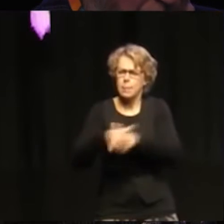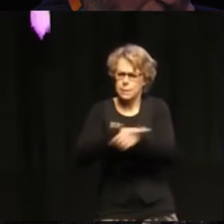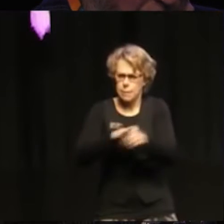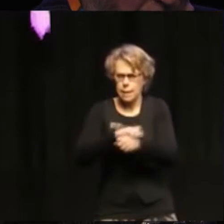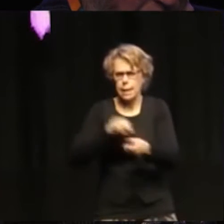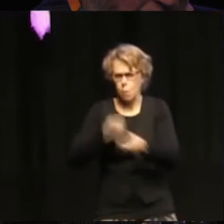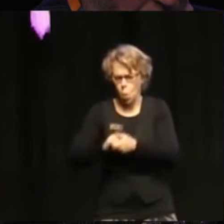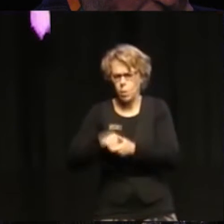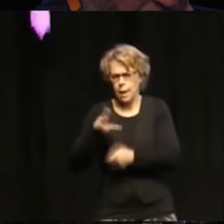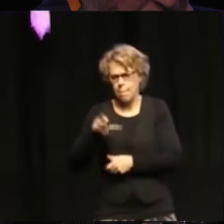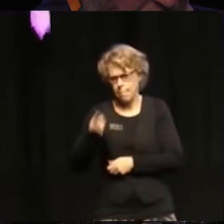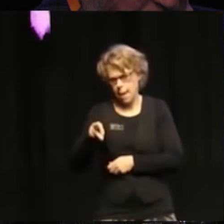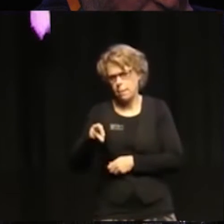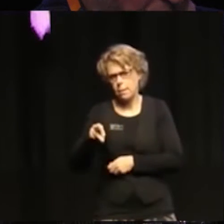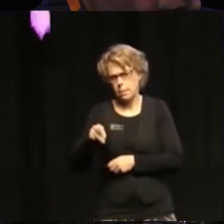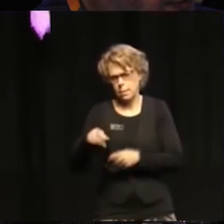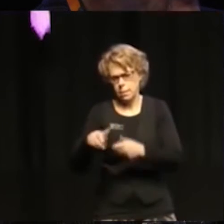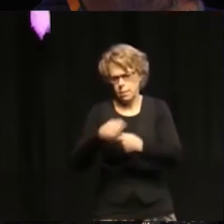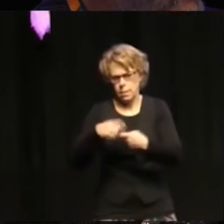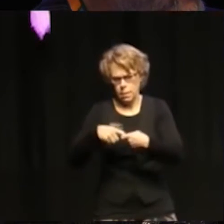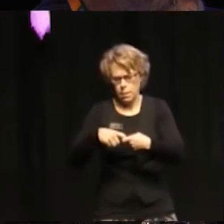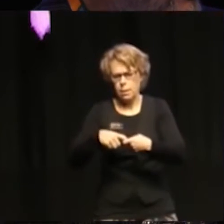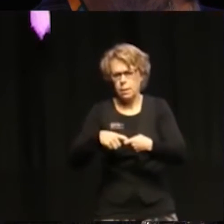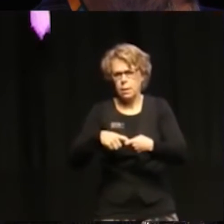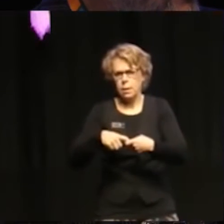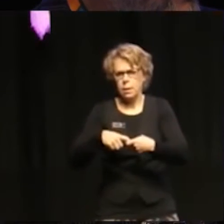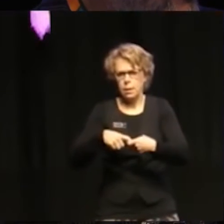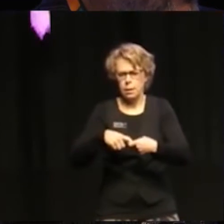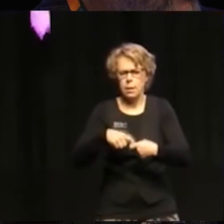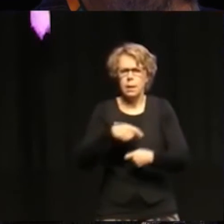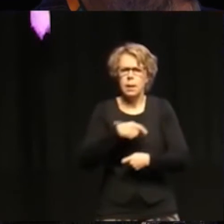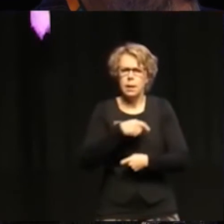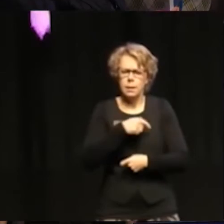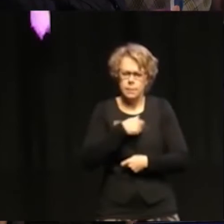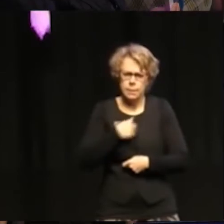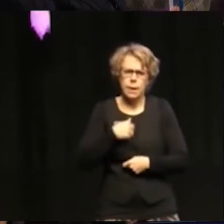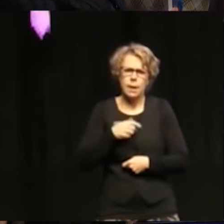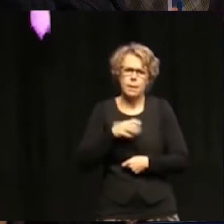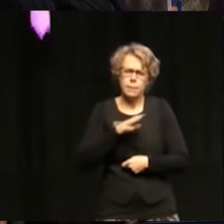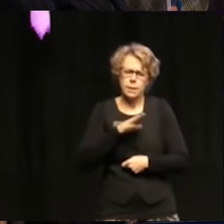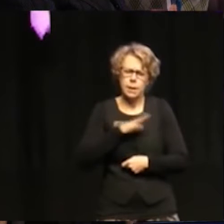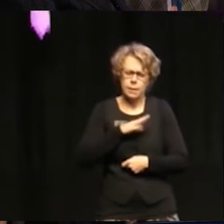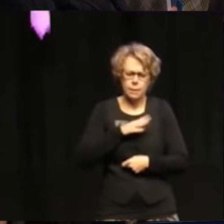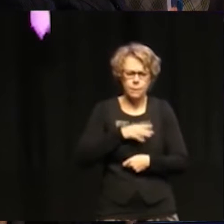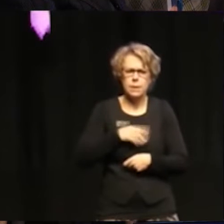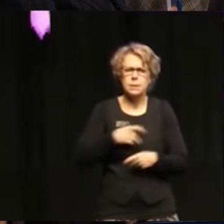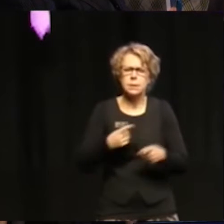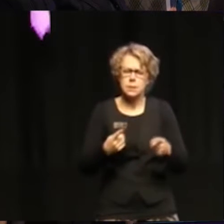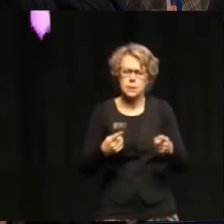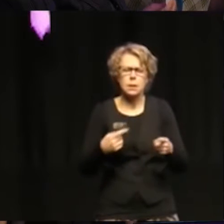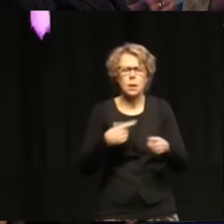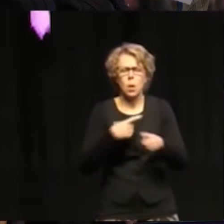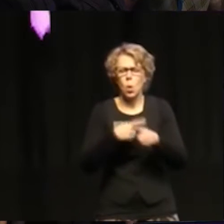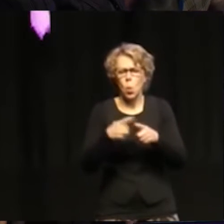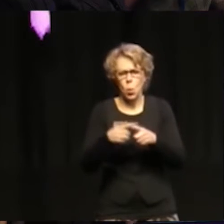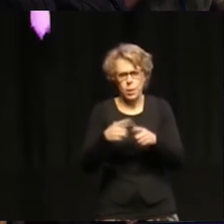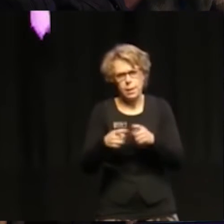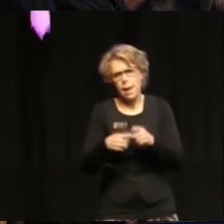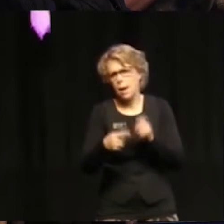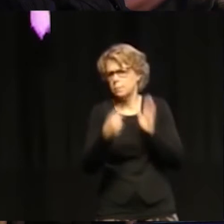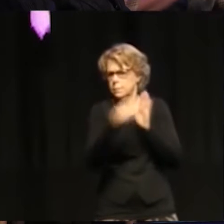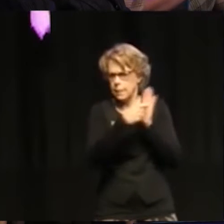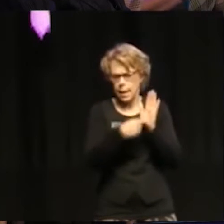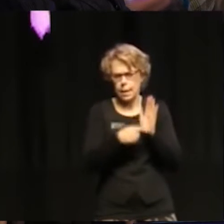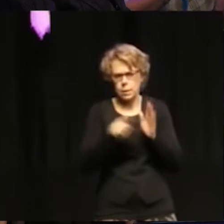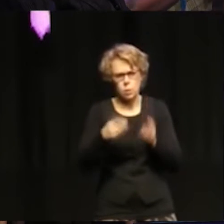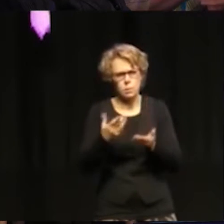of the targets actually reflect existing human rights and labor standards obligations of states. That is